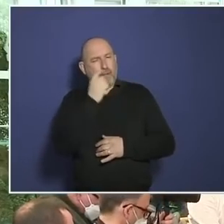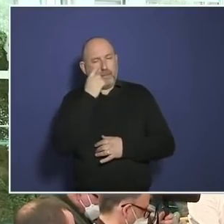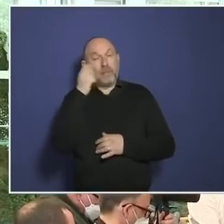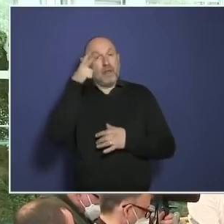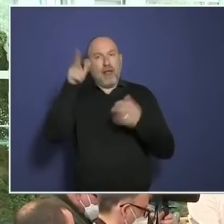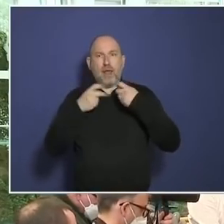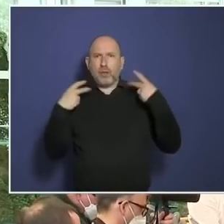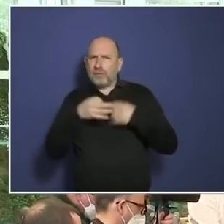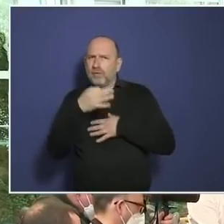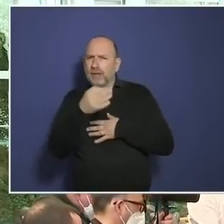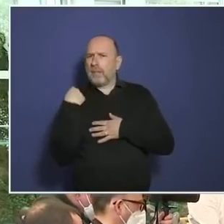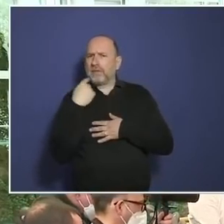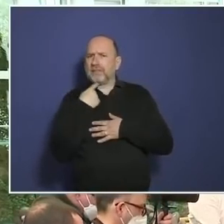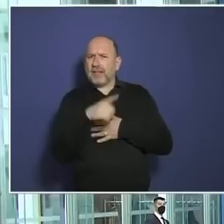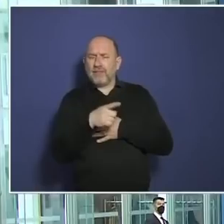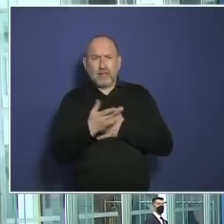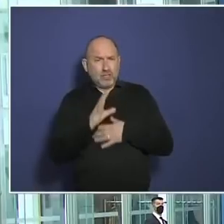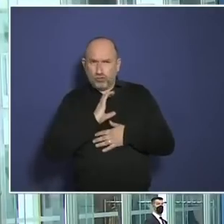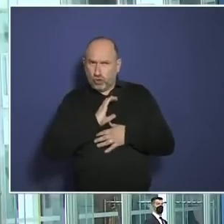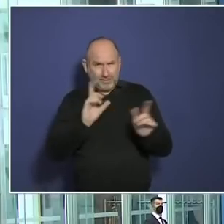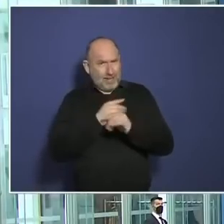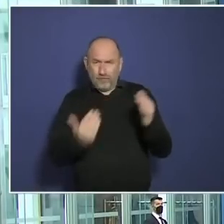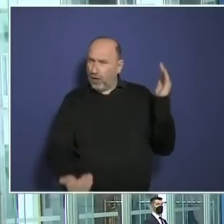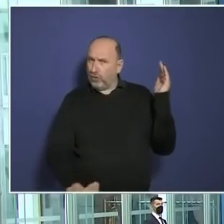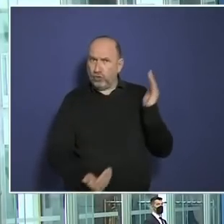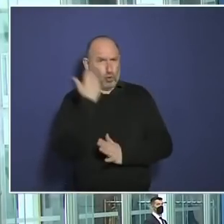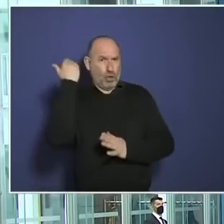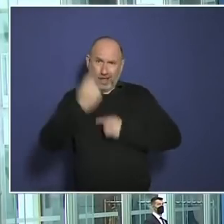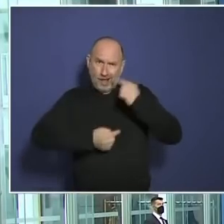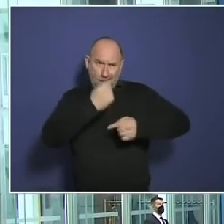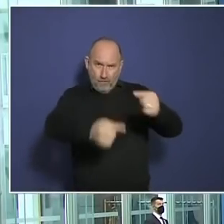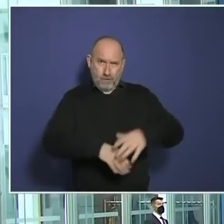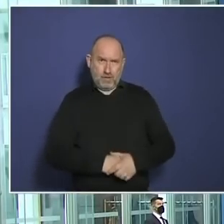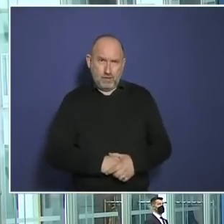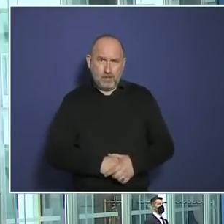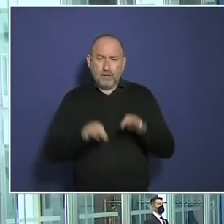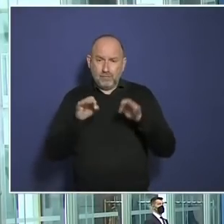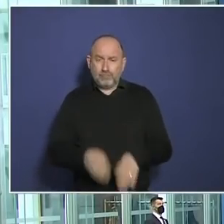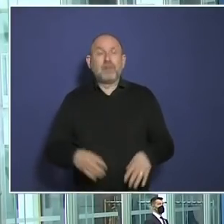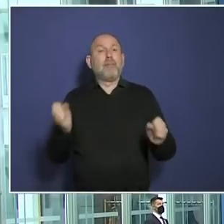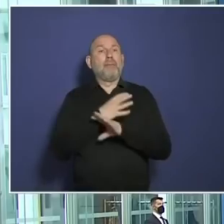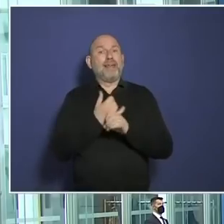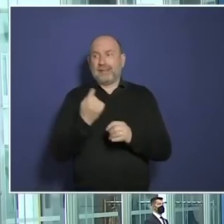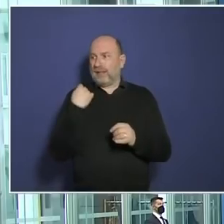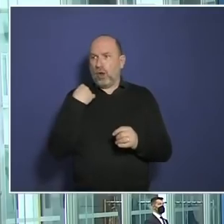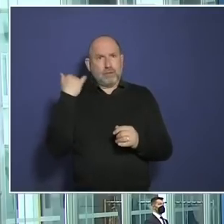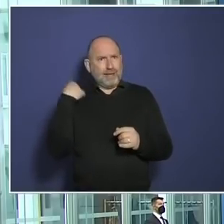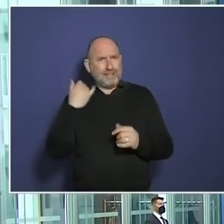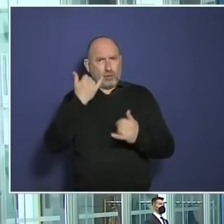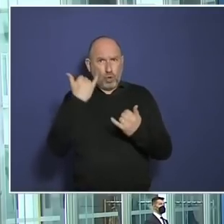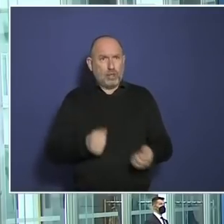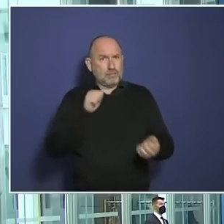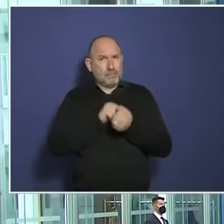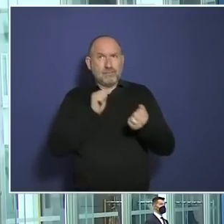Chancen für neuen Anlauf. Haben die Medien, die gestern Abend und auch heute noch in Printversionen mit der